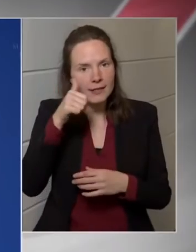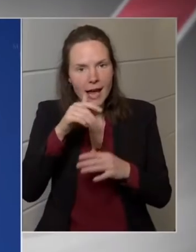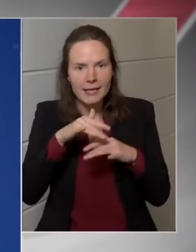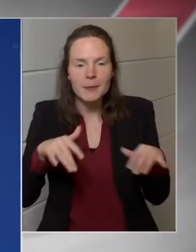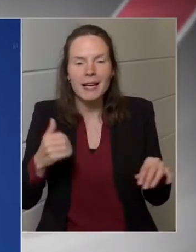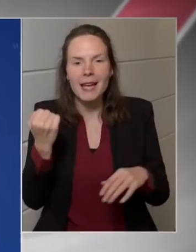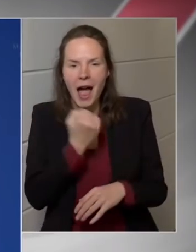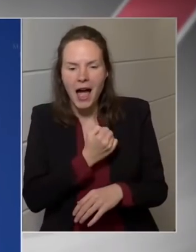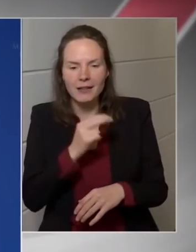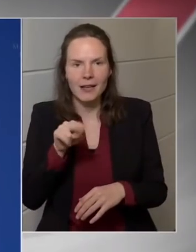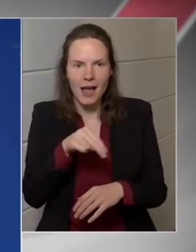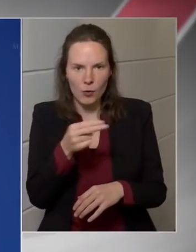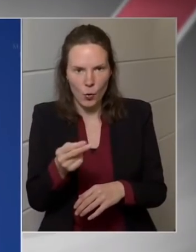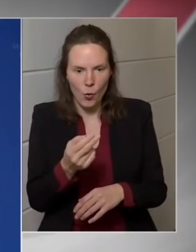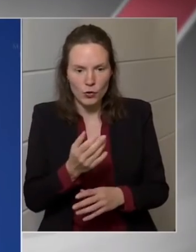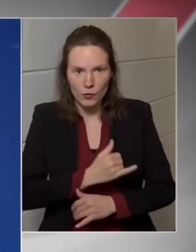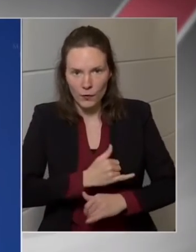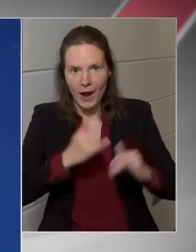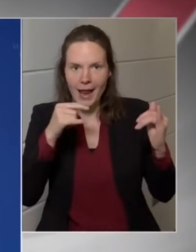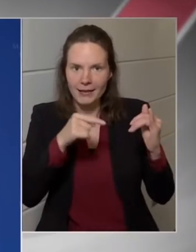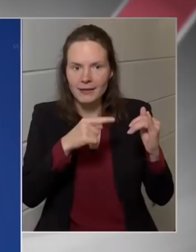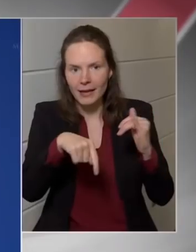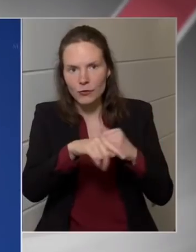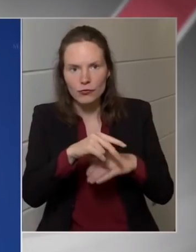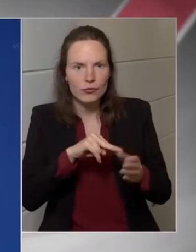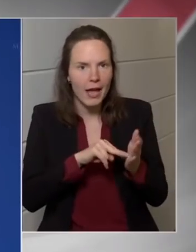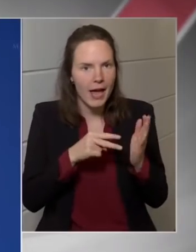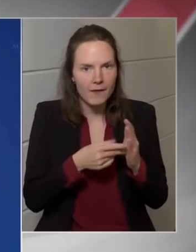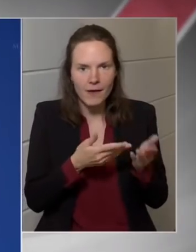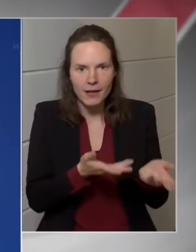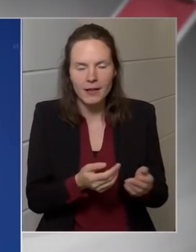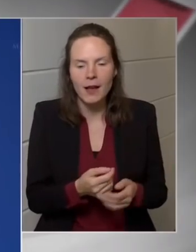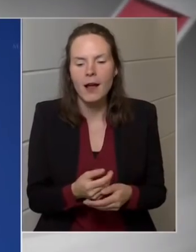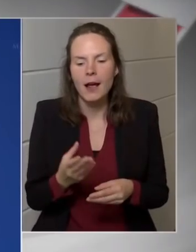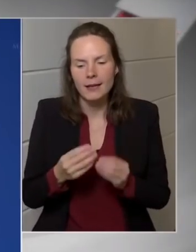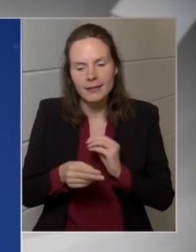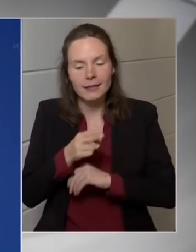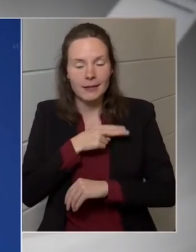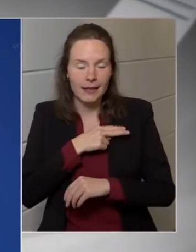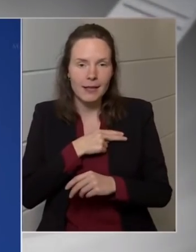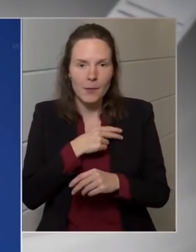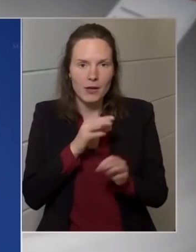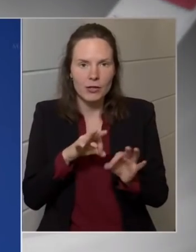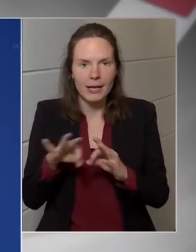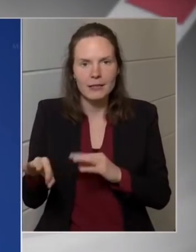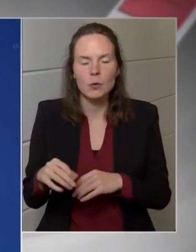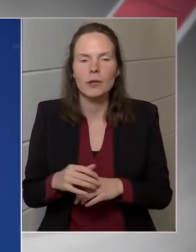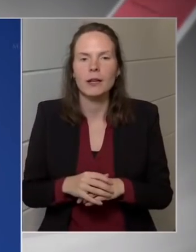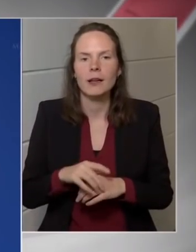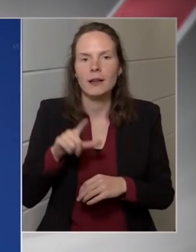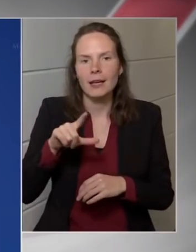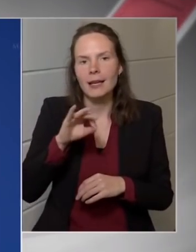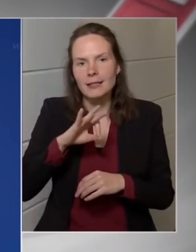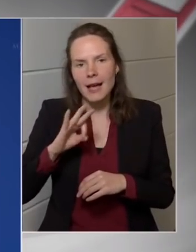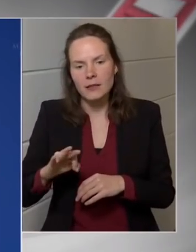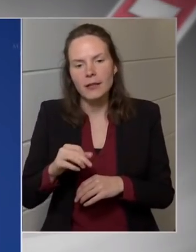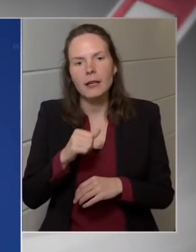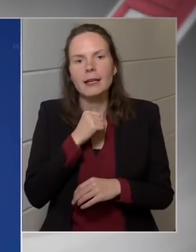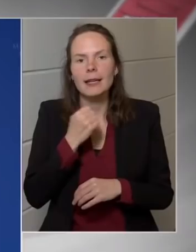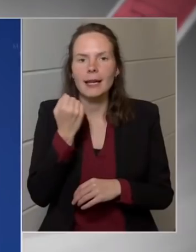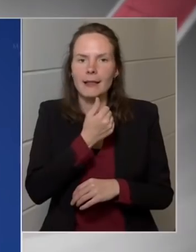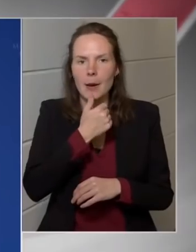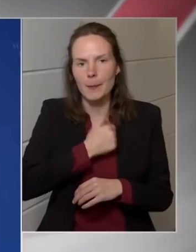haderőfejlesztésben gondolkodnak, akkor látszik, hogy érdemes erre felkészülni a kétszázalékos GDP-arányos